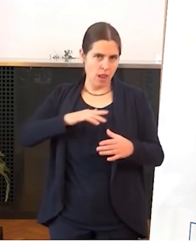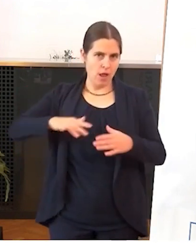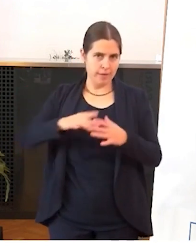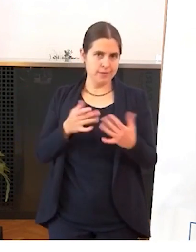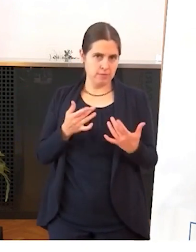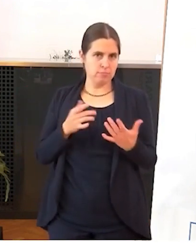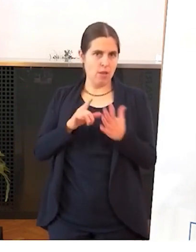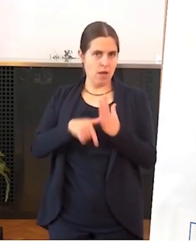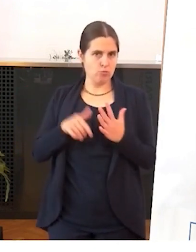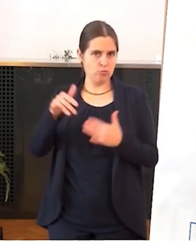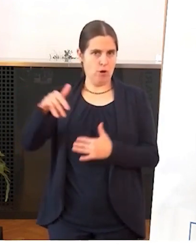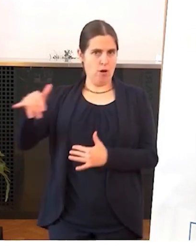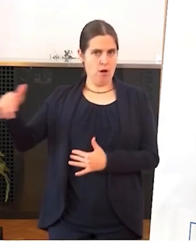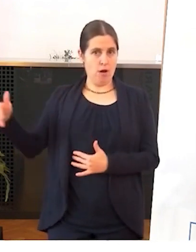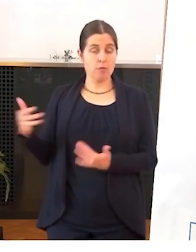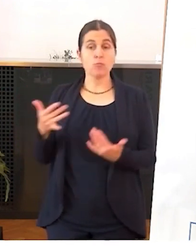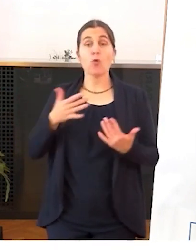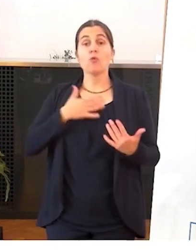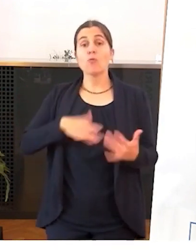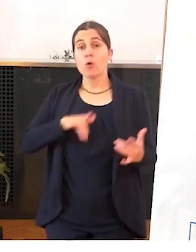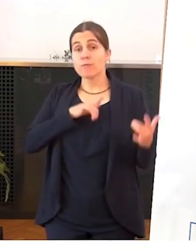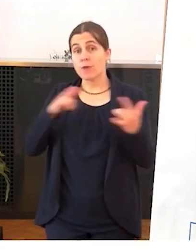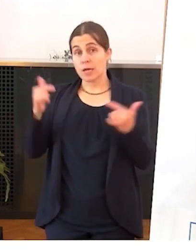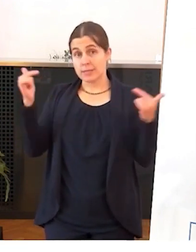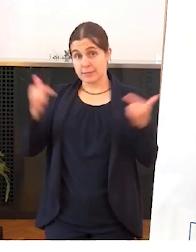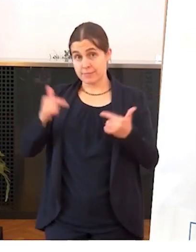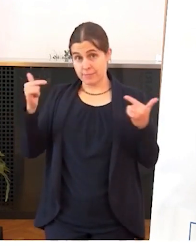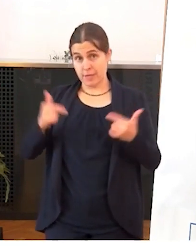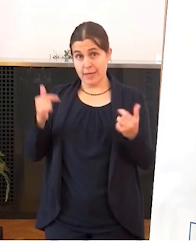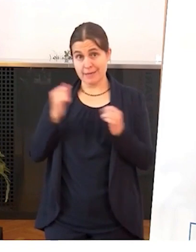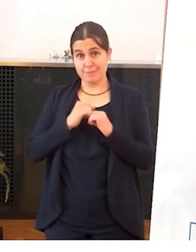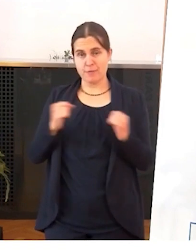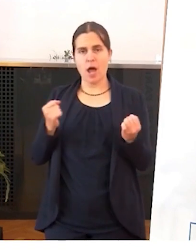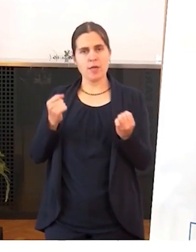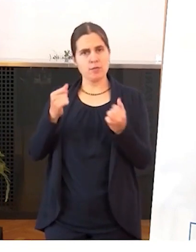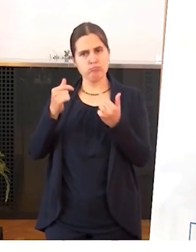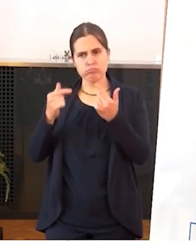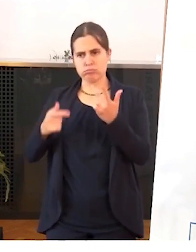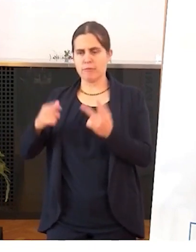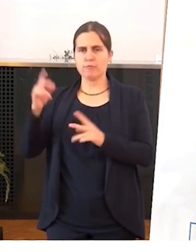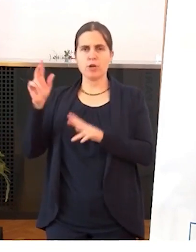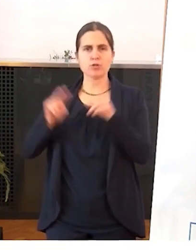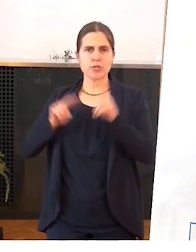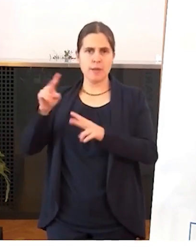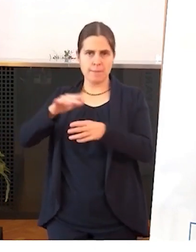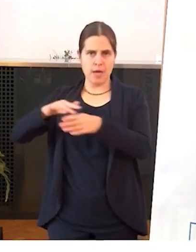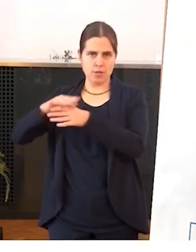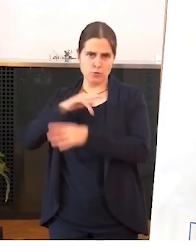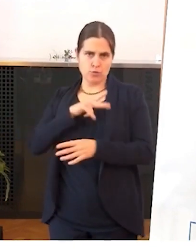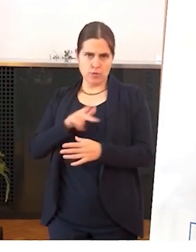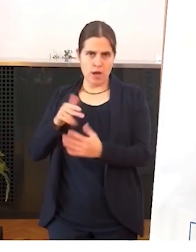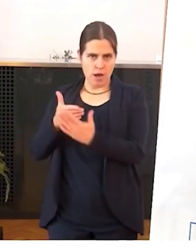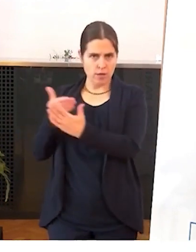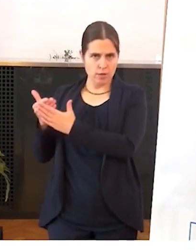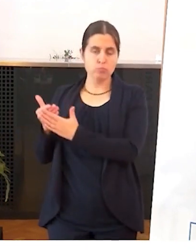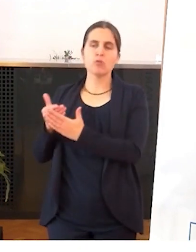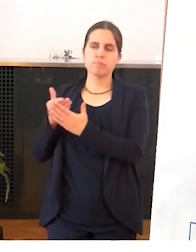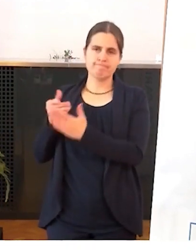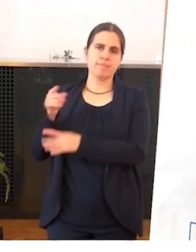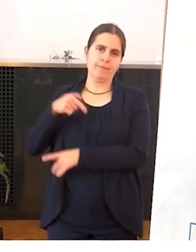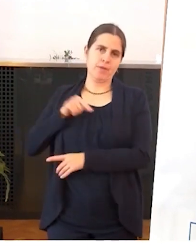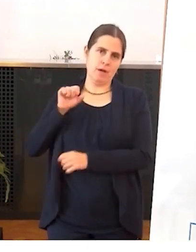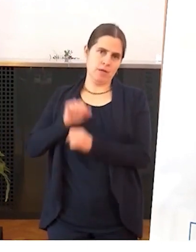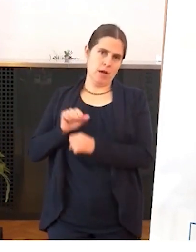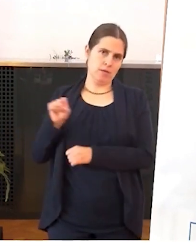der freien Wohlfahrtspflege in den unterschiedlichsten Bereichen der sozialen Angebote gehört mit Sicherheit zur letzten Gruppe.